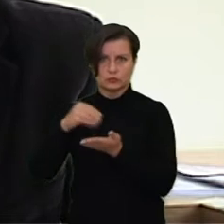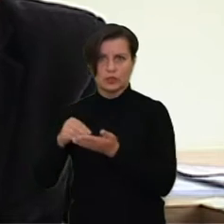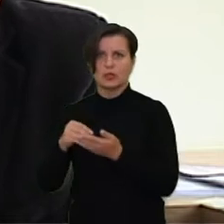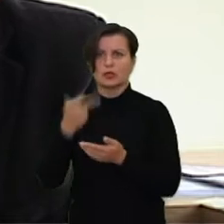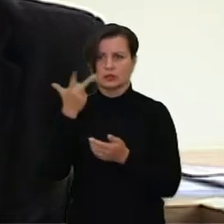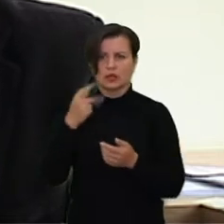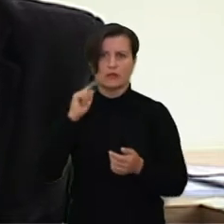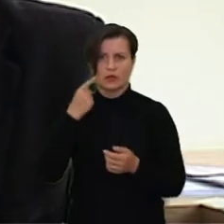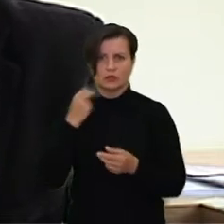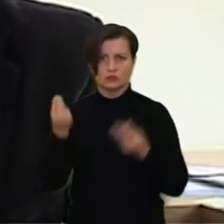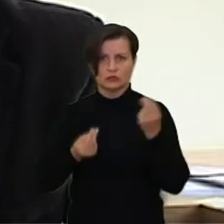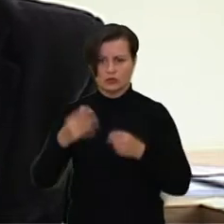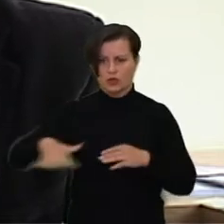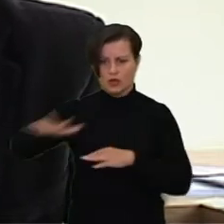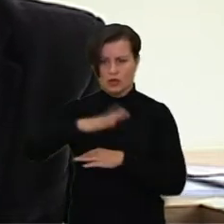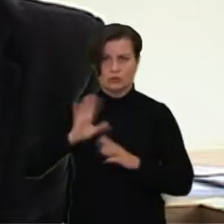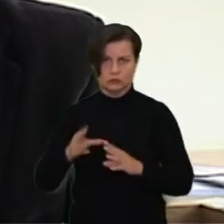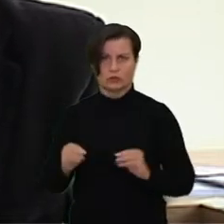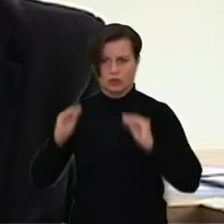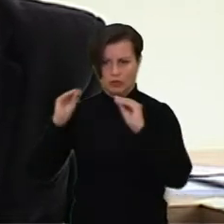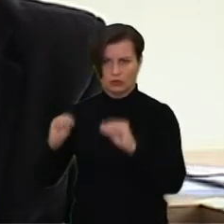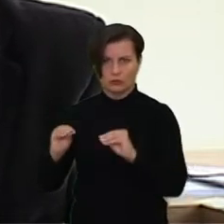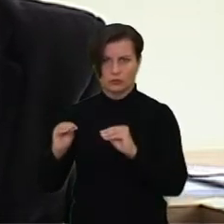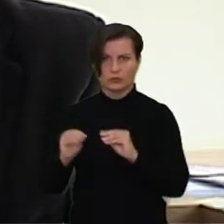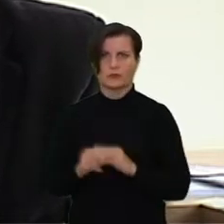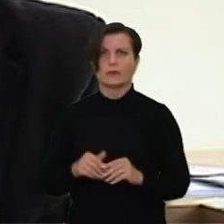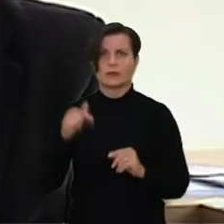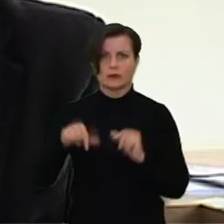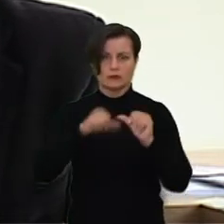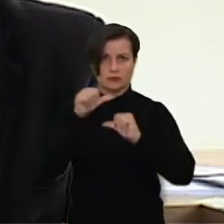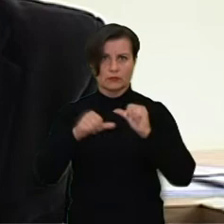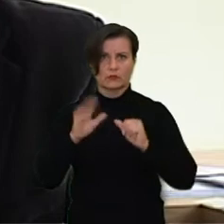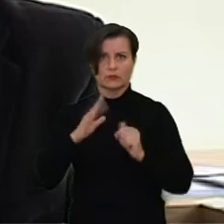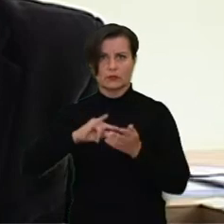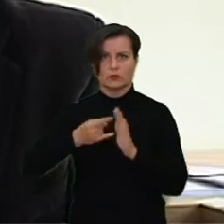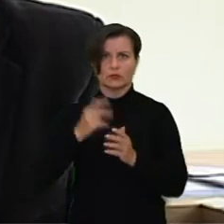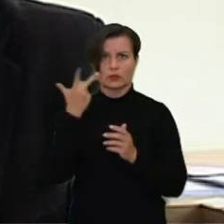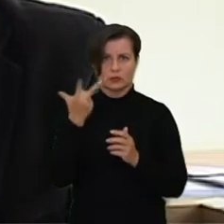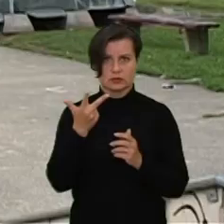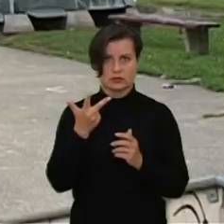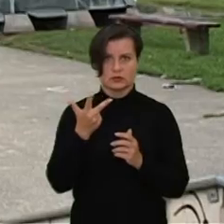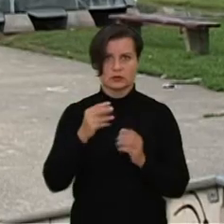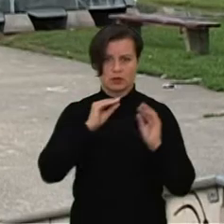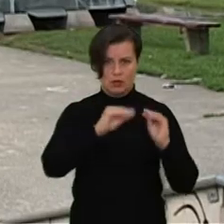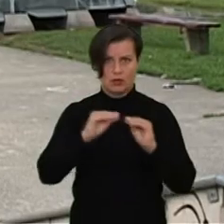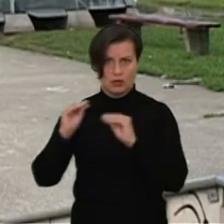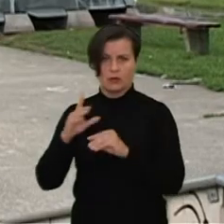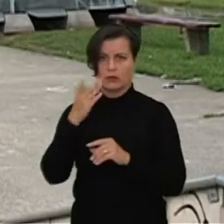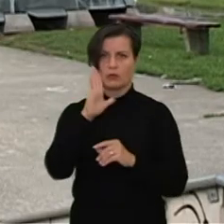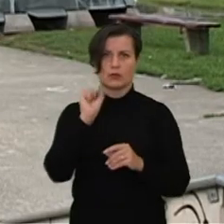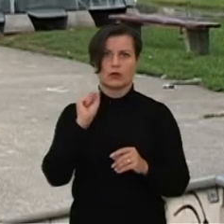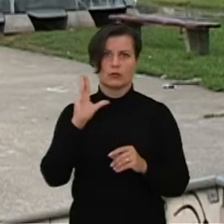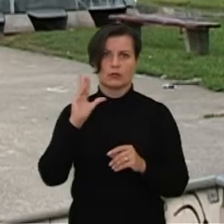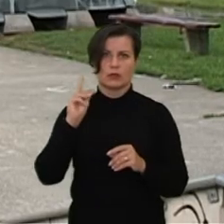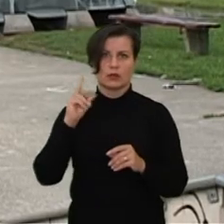pastatyti trečią vaikų žaidimo aikštelį, nes kaip ir buvau planuoti pinigai šiemet, kad trys vaikų žaidimo aikštelis, tai priminsiu, kad viena buvienuose įsirenki,